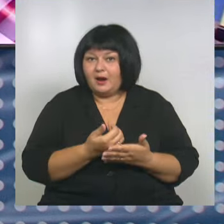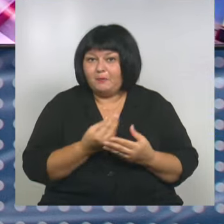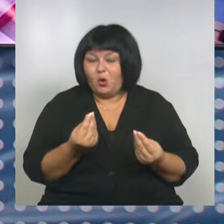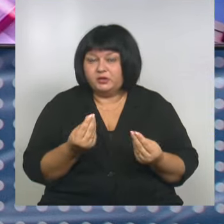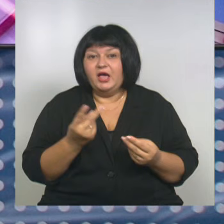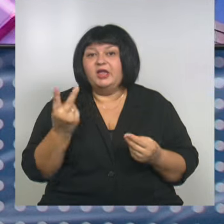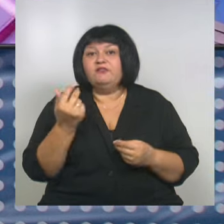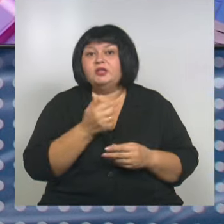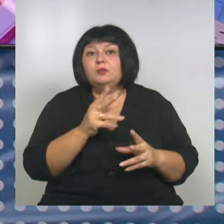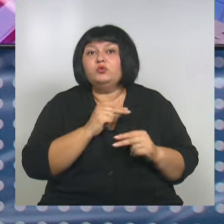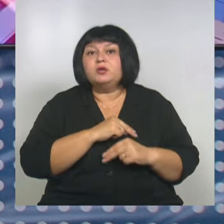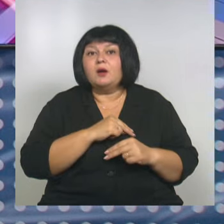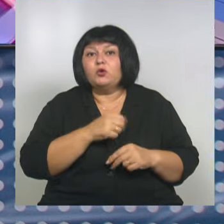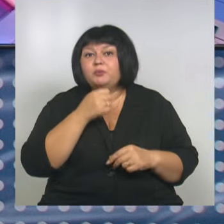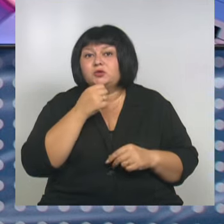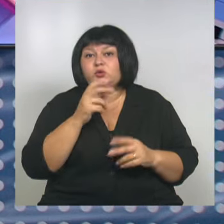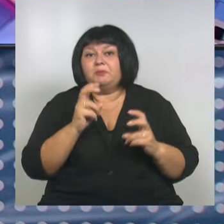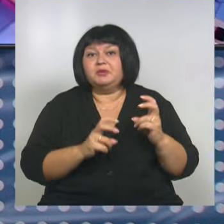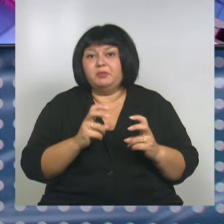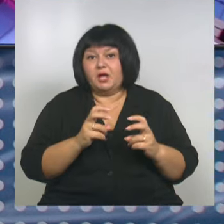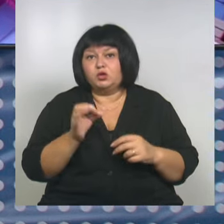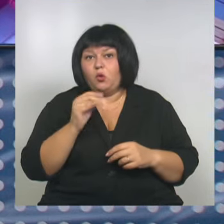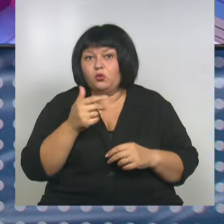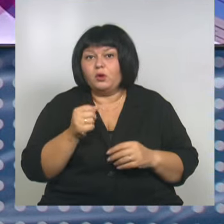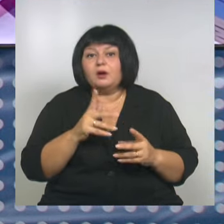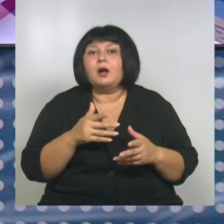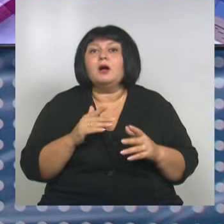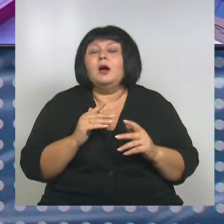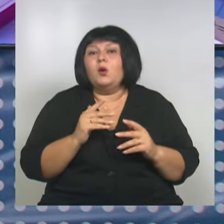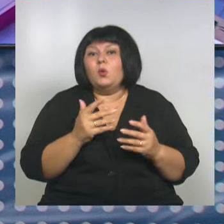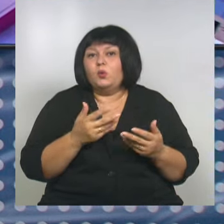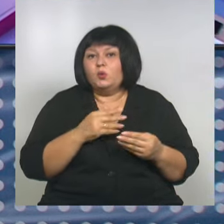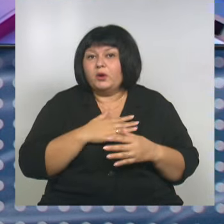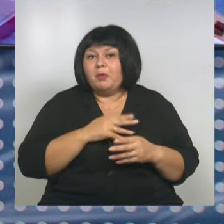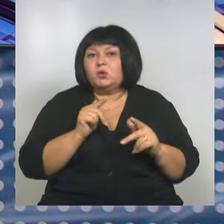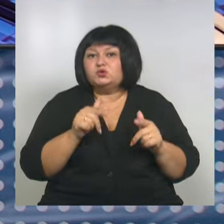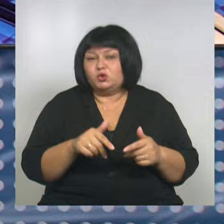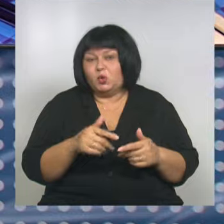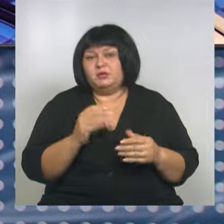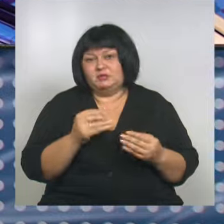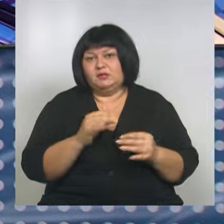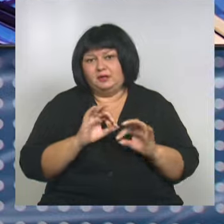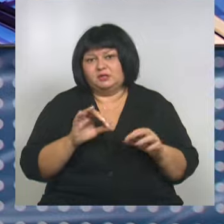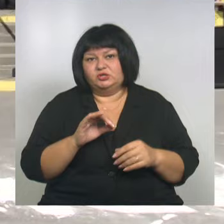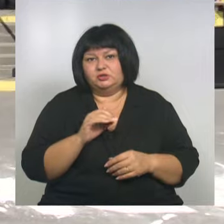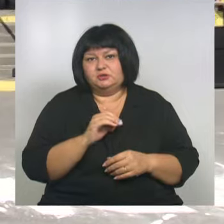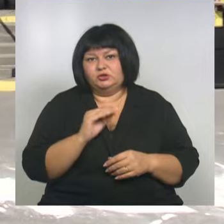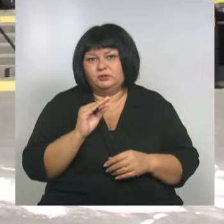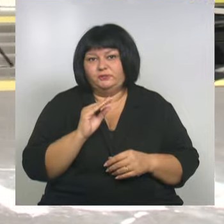подростки будут трудиться на предприятиях округа. Как устроились ребята, их впечатления материали Натальи Житниковской.